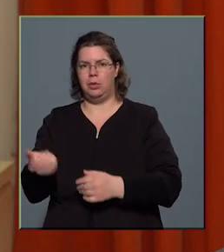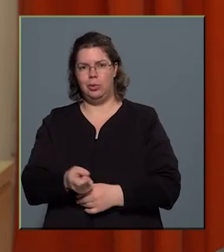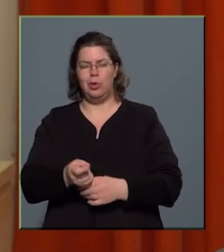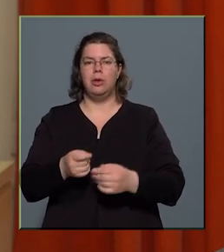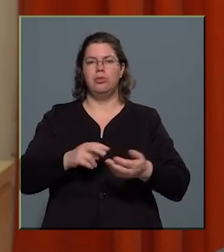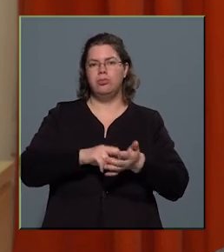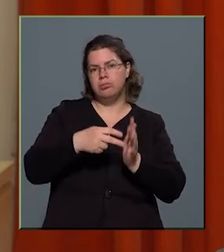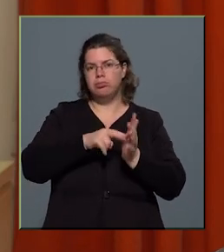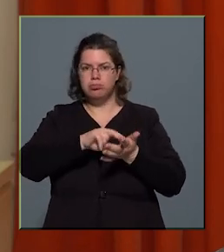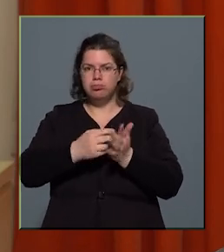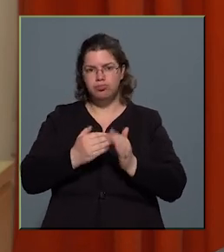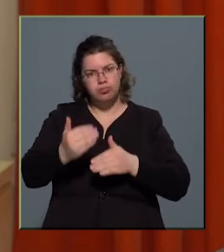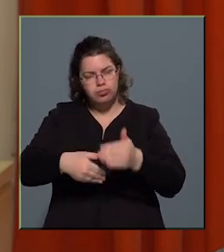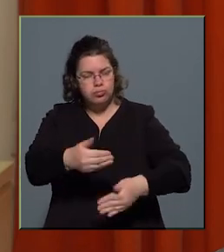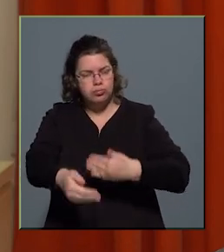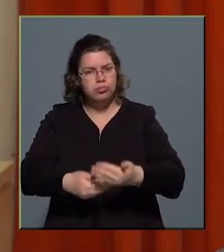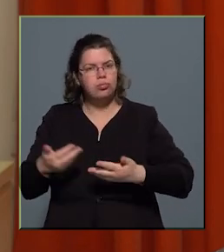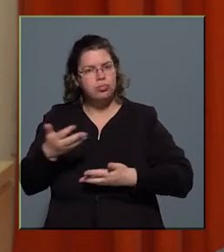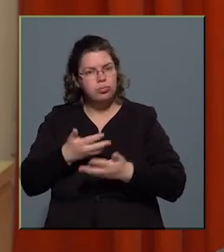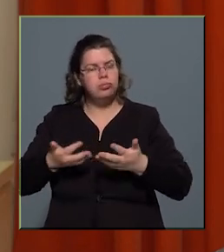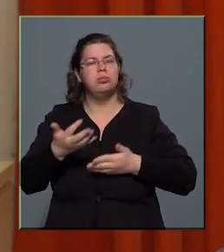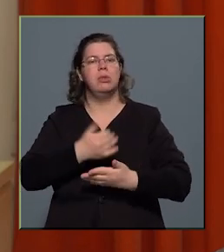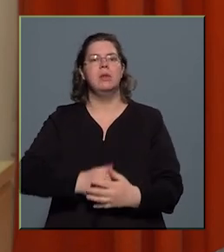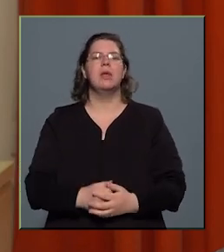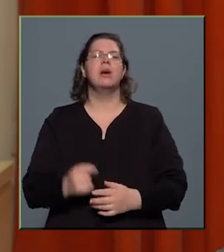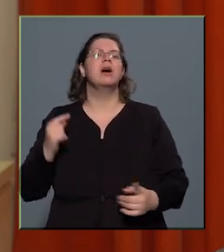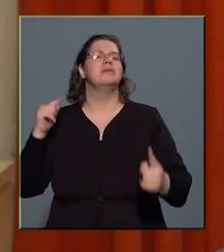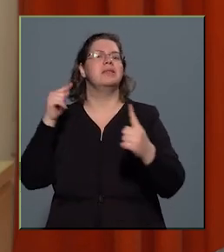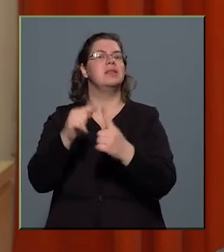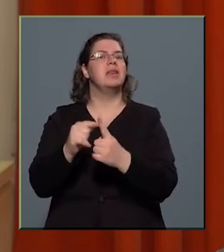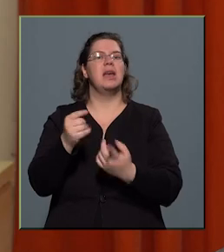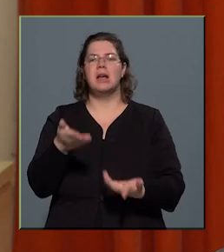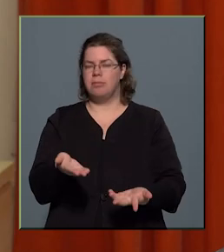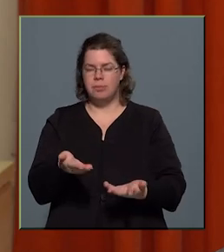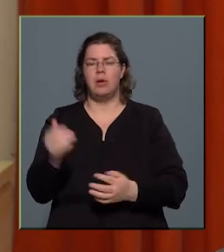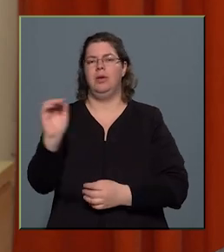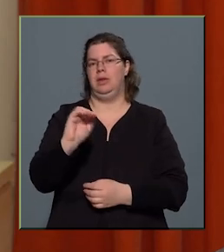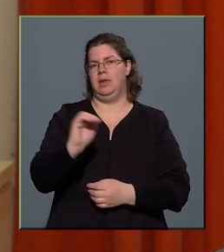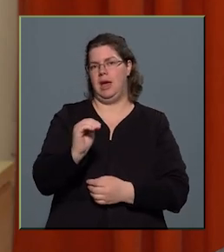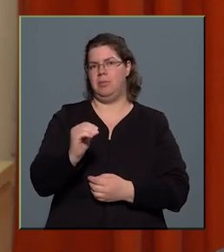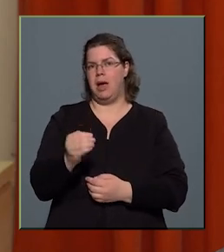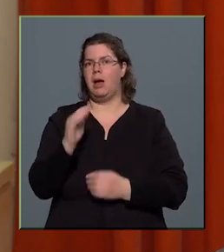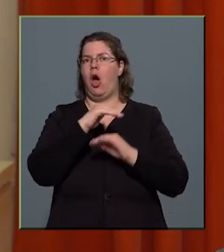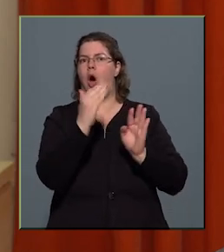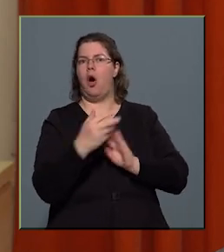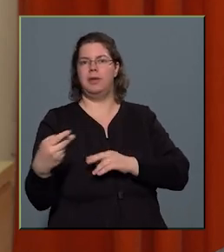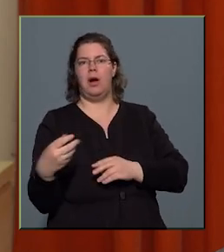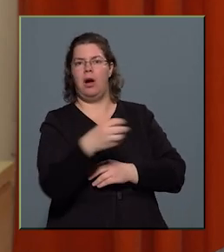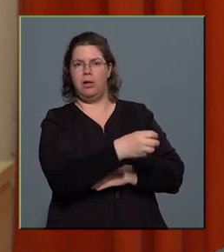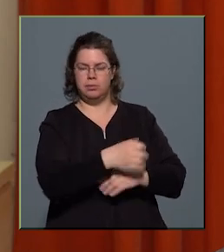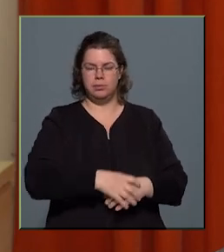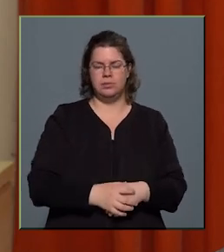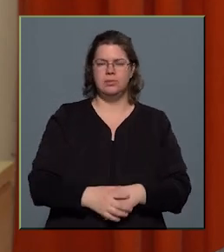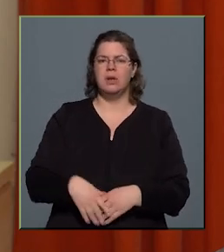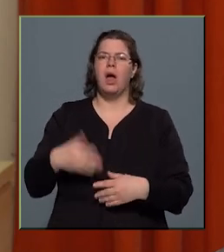megtervezik ezt a gondozási folyamatot. A cél mindenképpen az, hogy minél hamarabb haza kerüljenek. Ha ehhez